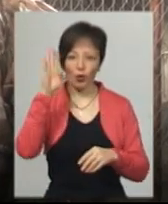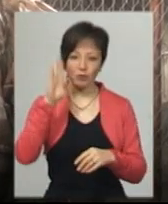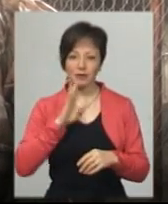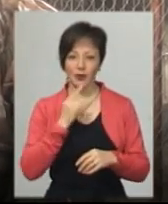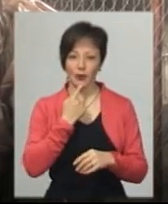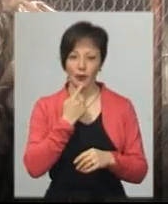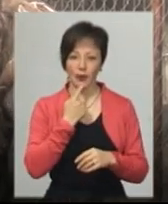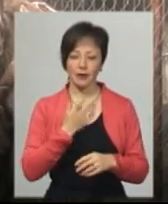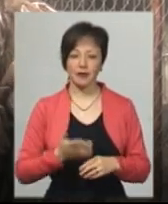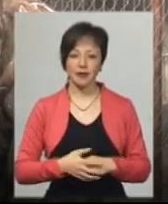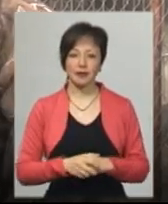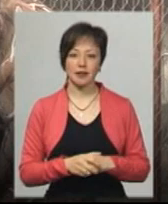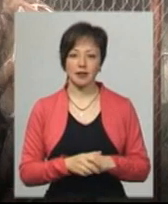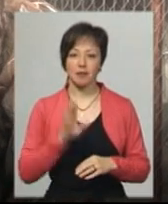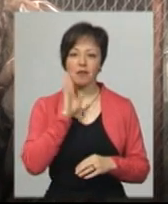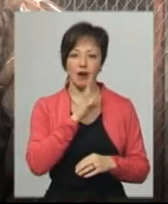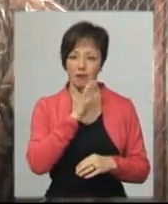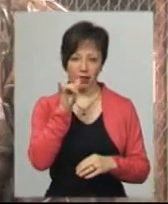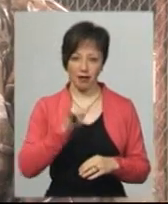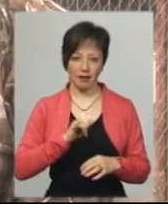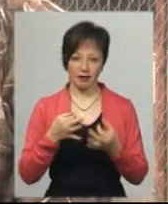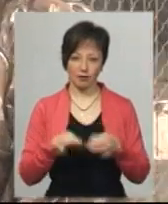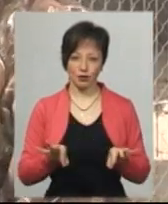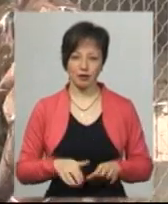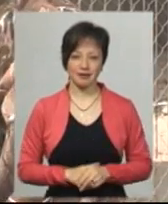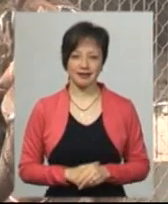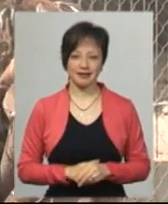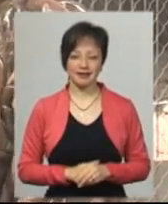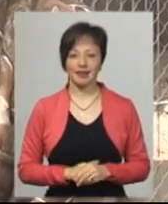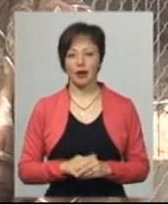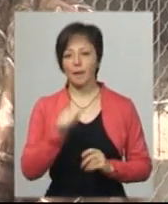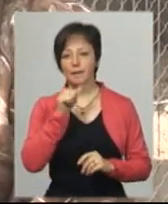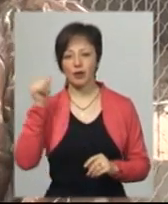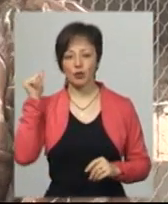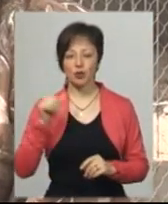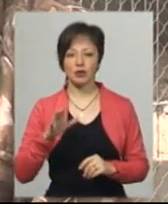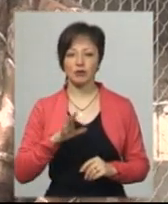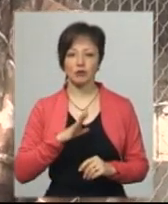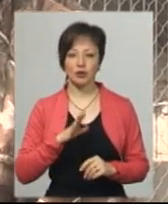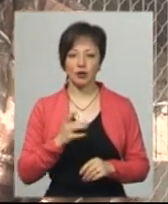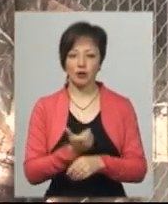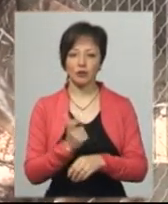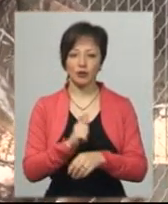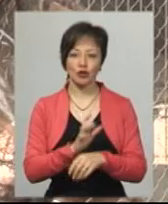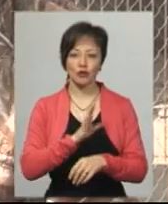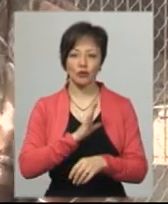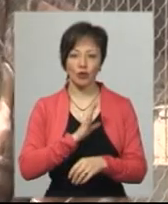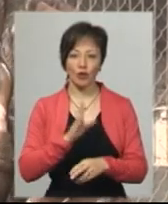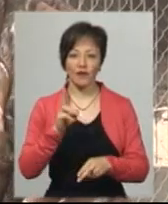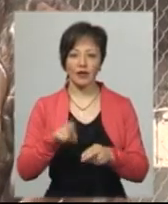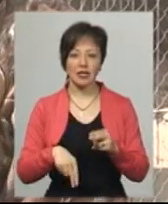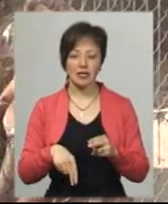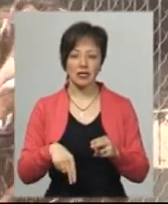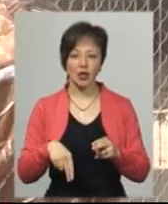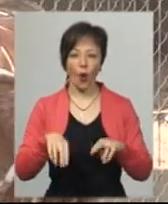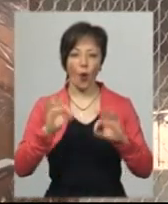чи дівчата, бо мама і тата нас не підпускають. Прошлий раз вона приводила в кінці осені,